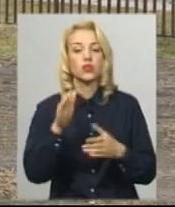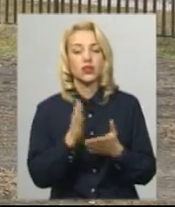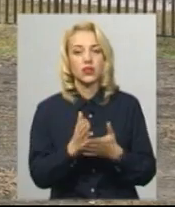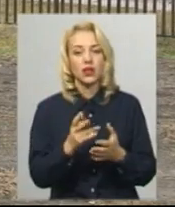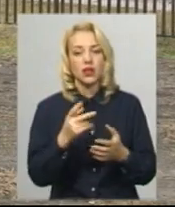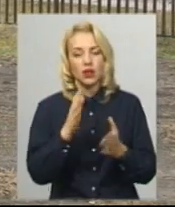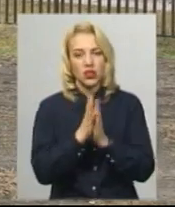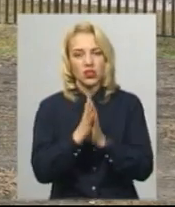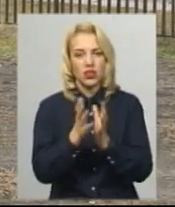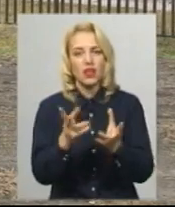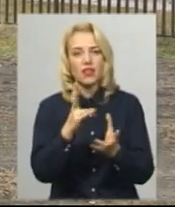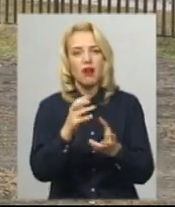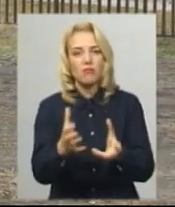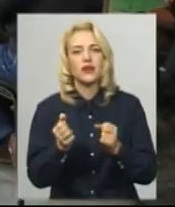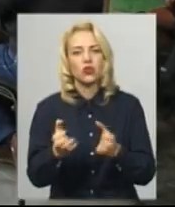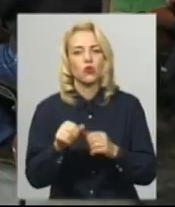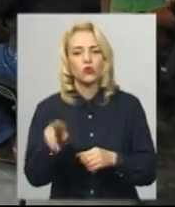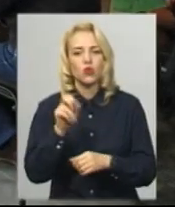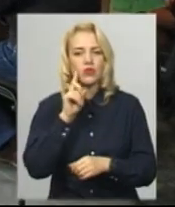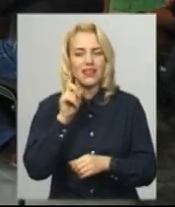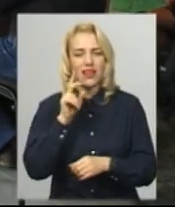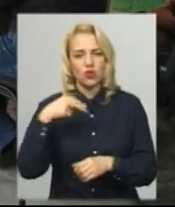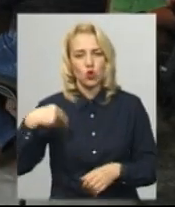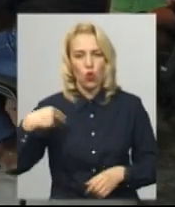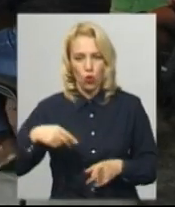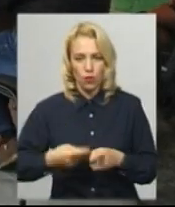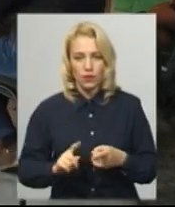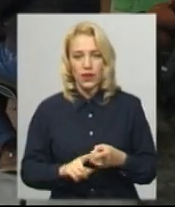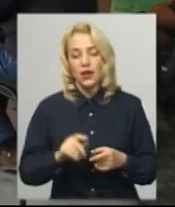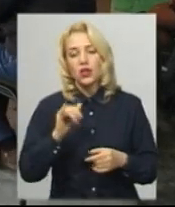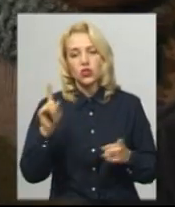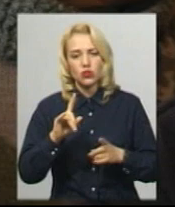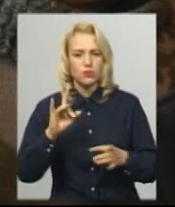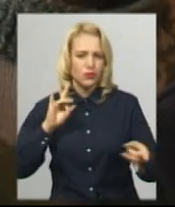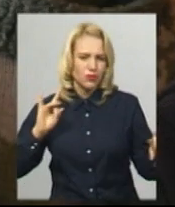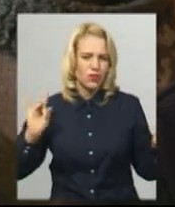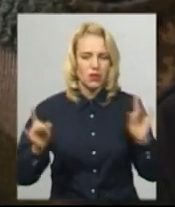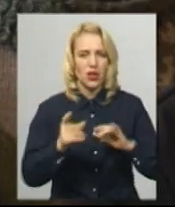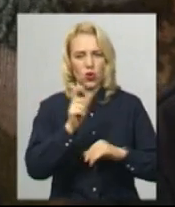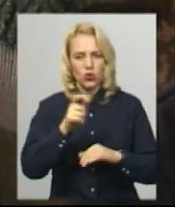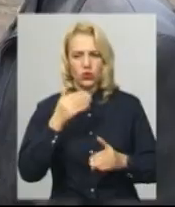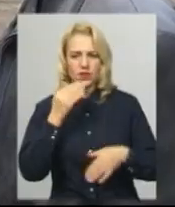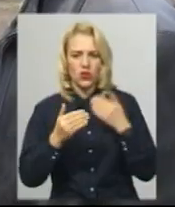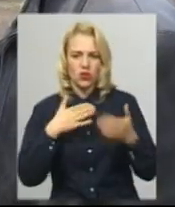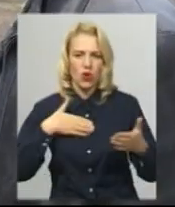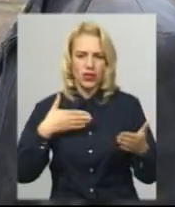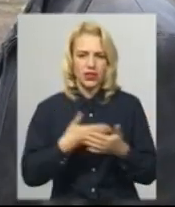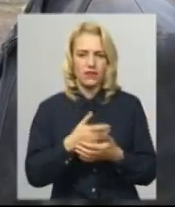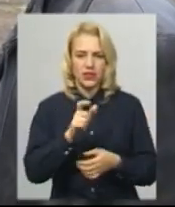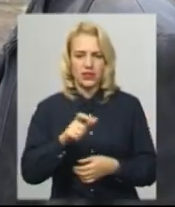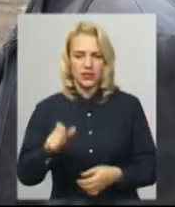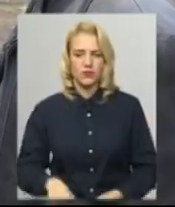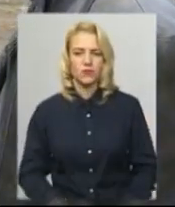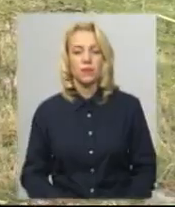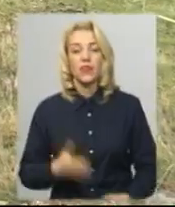Зеленського, вони хочуть їхати до Зеленського в Київ. Аби ця справа набула більшого всеспільного резонансу, житель села звернулися до громадських активістів, каже Леонід